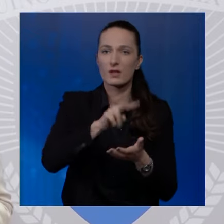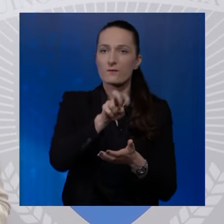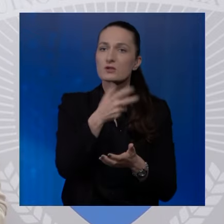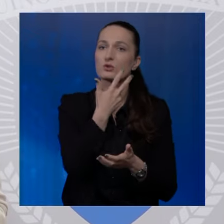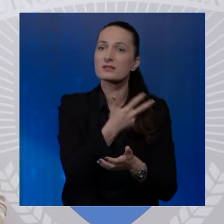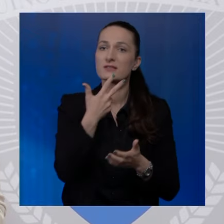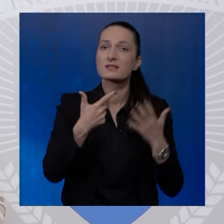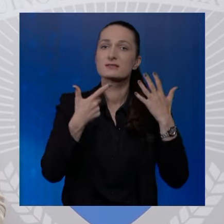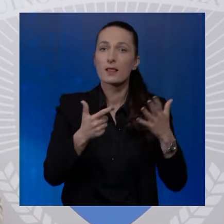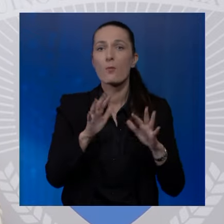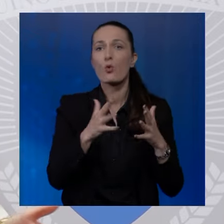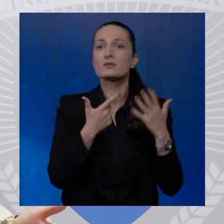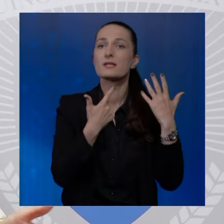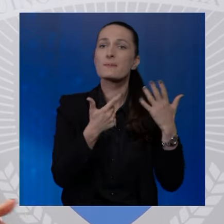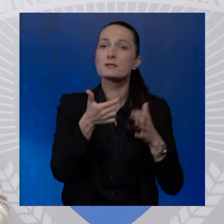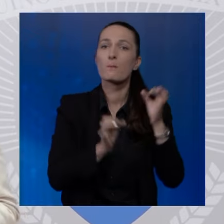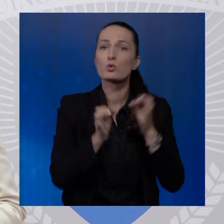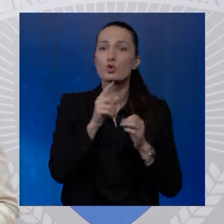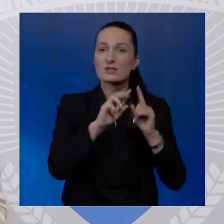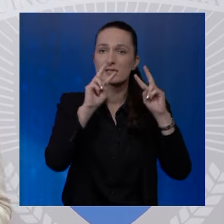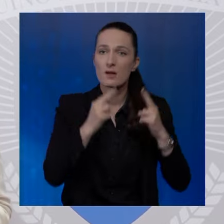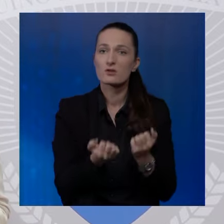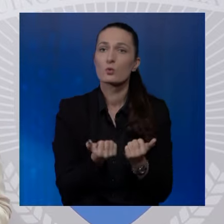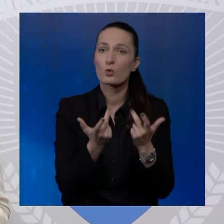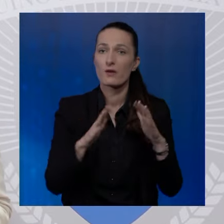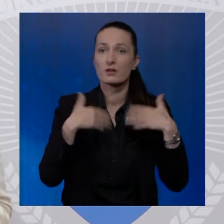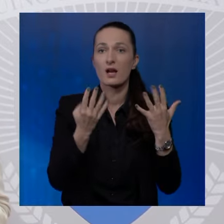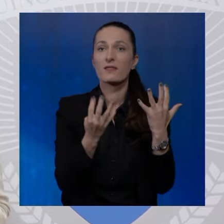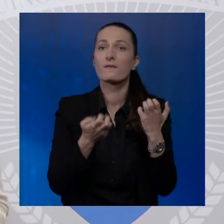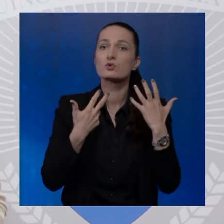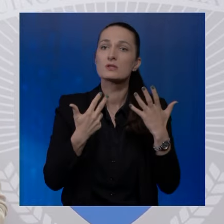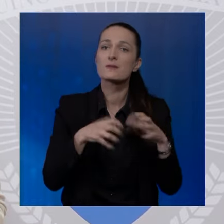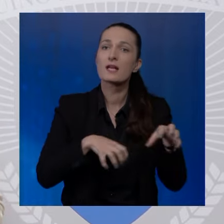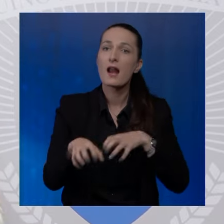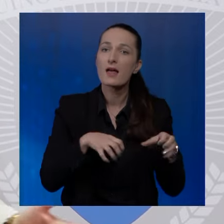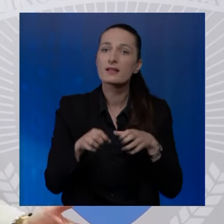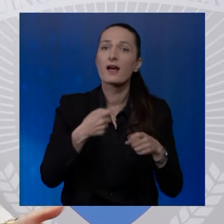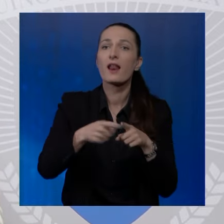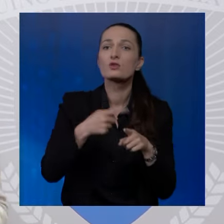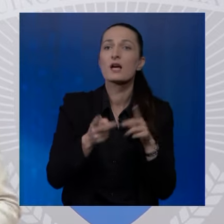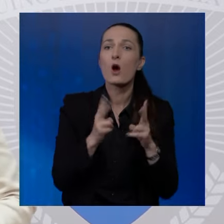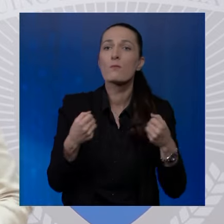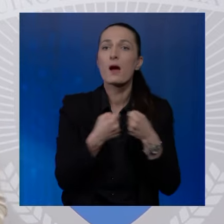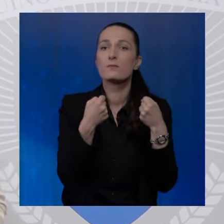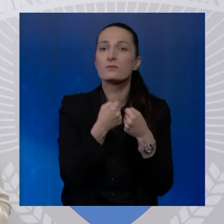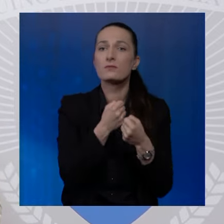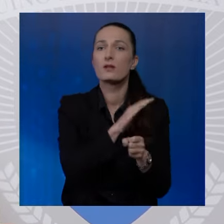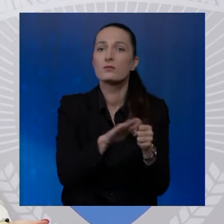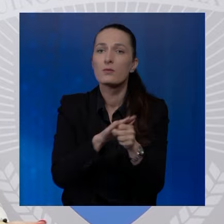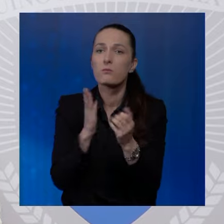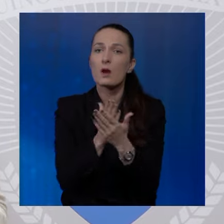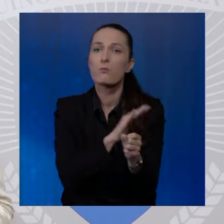od sistematizovanog broja. Dakle, oko 980 radnika nedostaje kako bi kapaciteti po trenutnoj sistematizaciji bili popoljene.